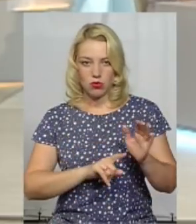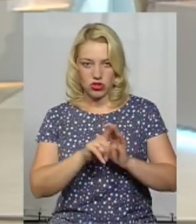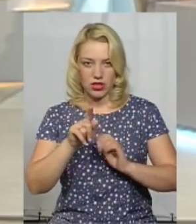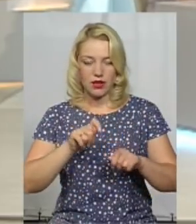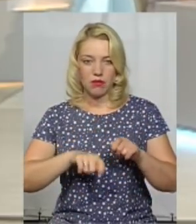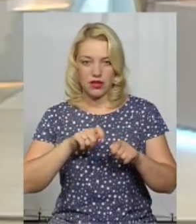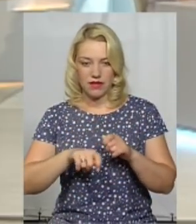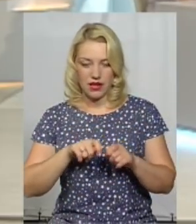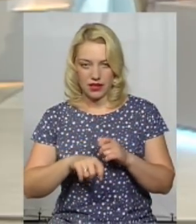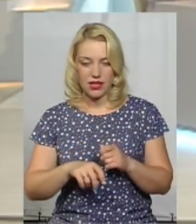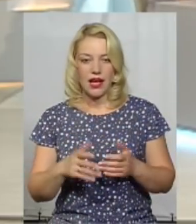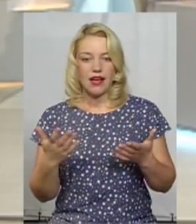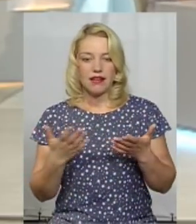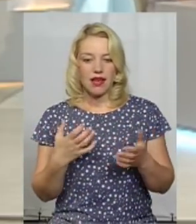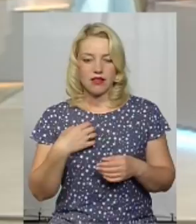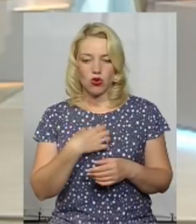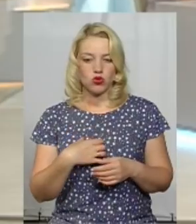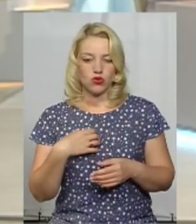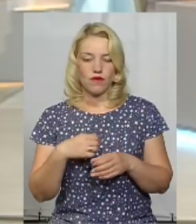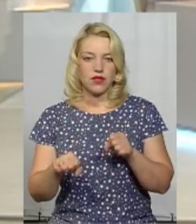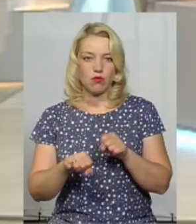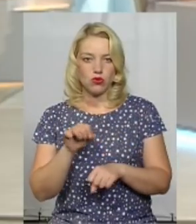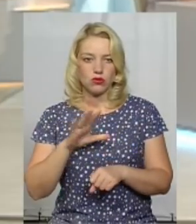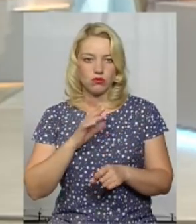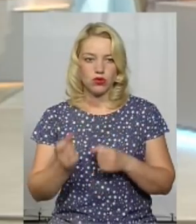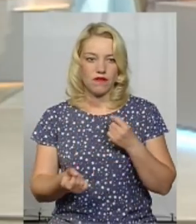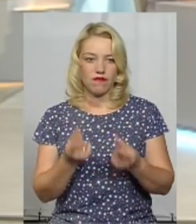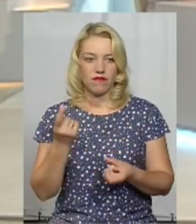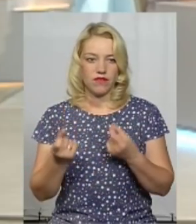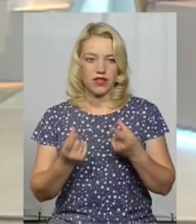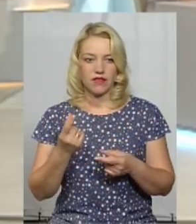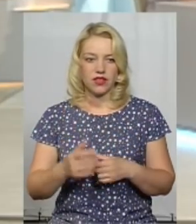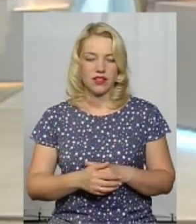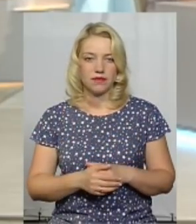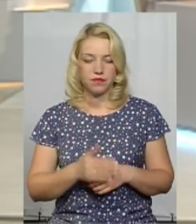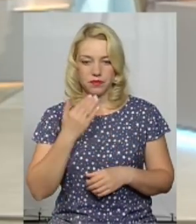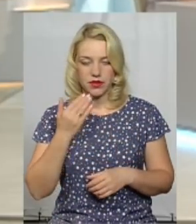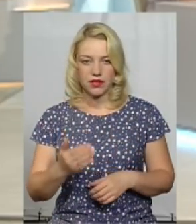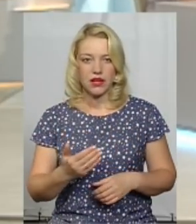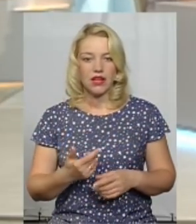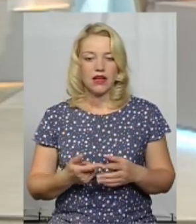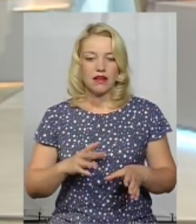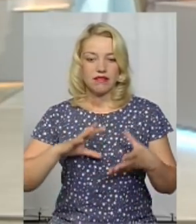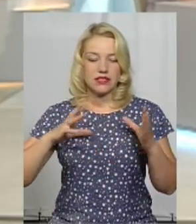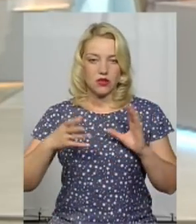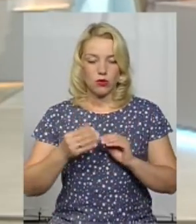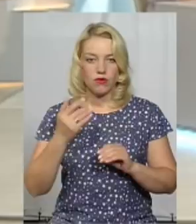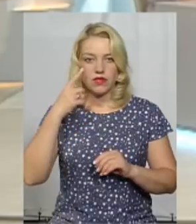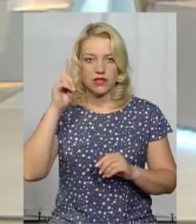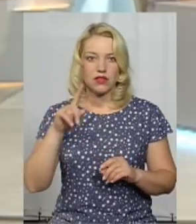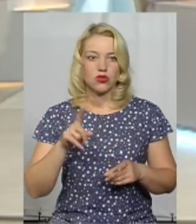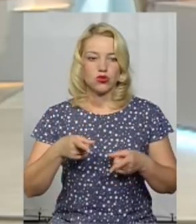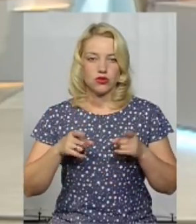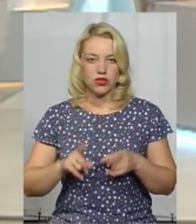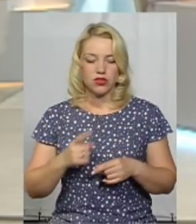основні порушення були виявлені? Ну, цілому, ви знаєте, що дійсно один